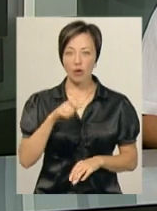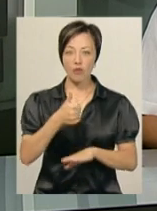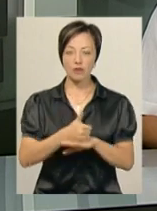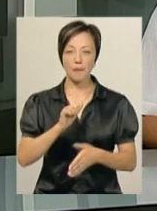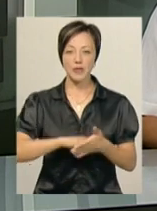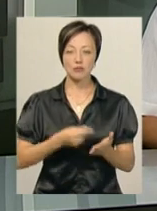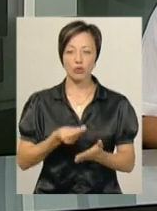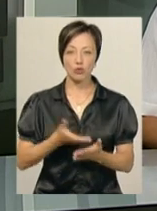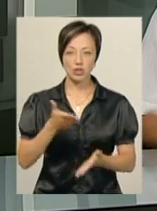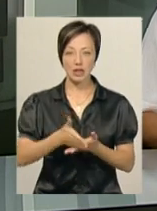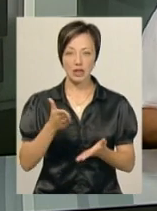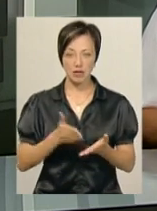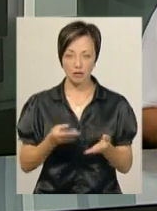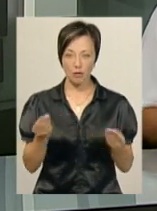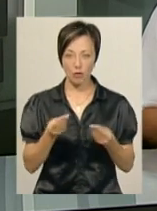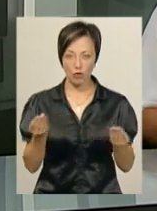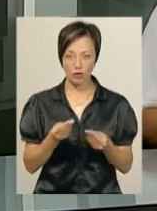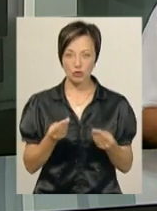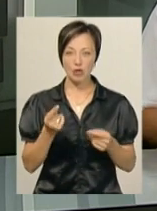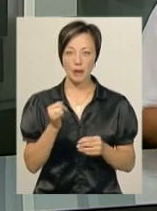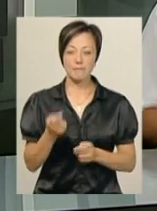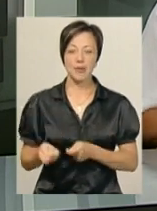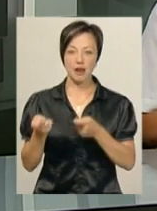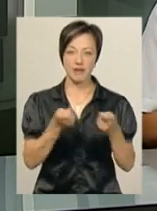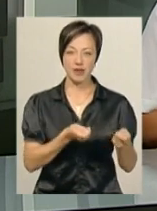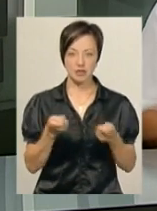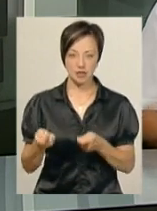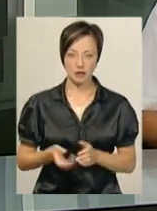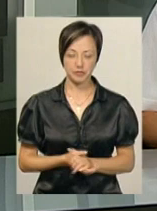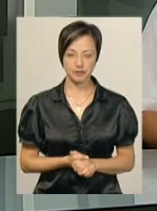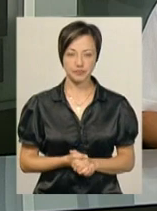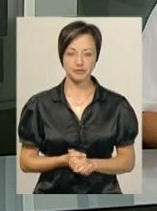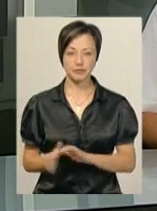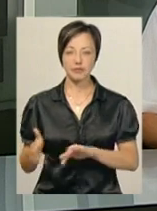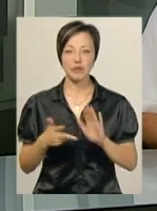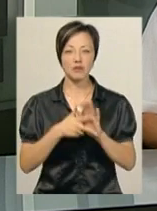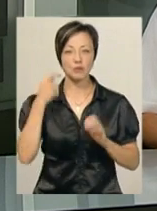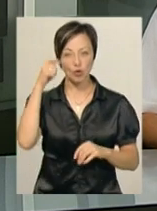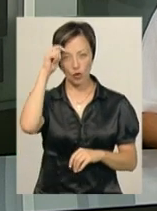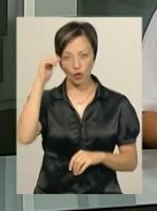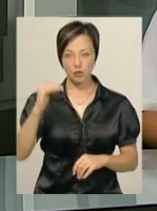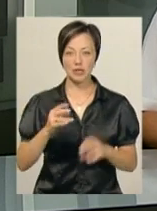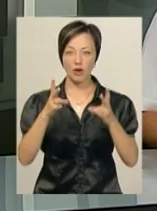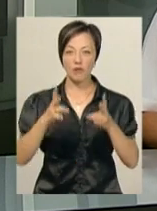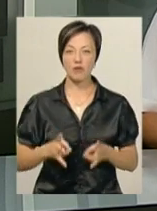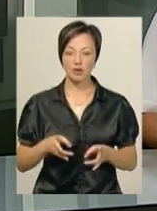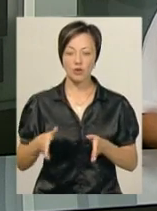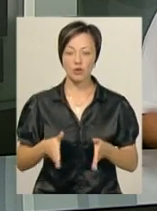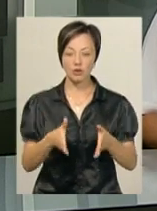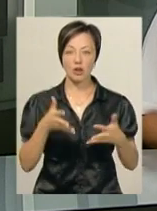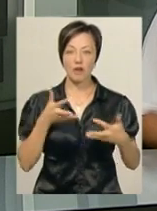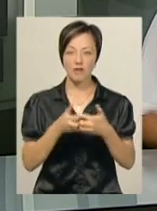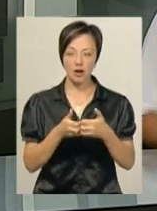причина – підвищення цін на борошно та його перевезення. Восьмирічного хлопчика, який травмувався у дорожньо